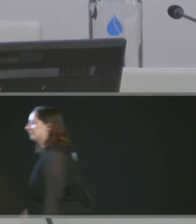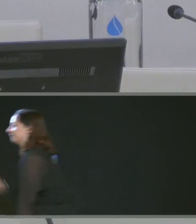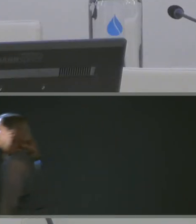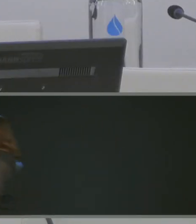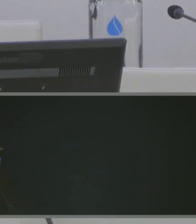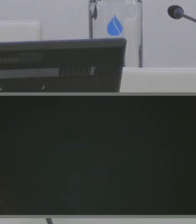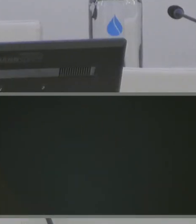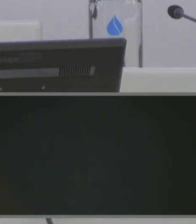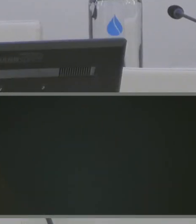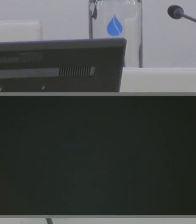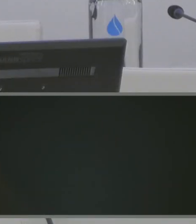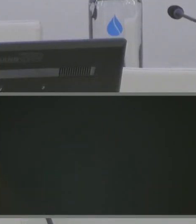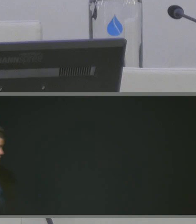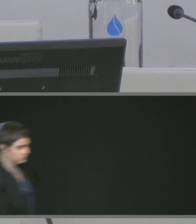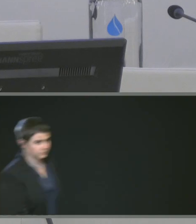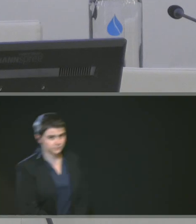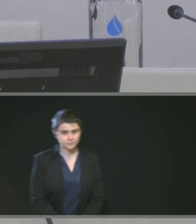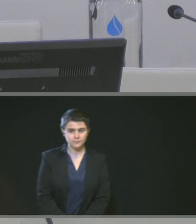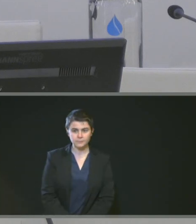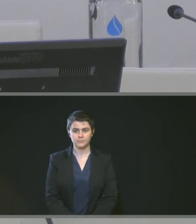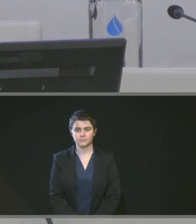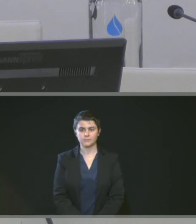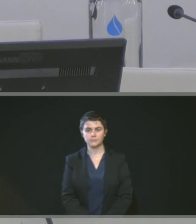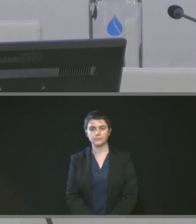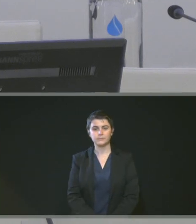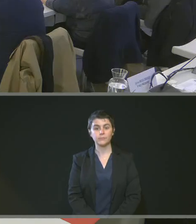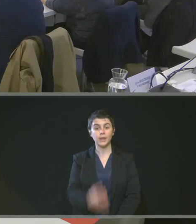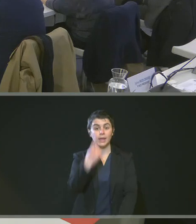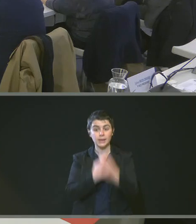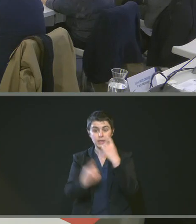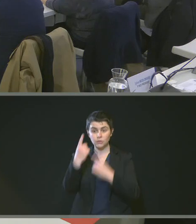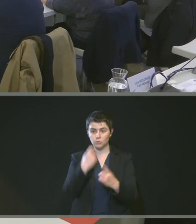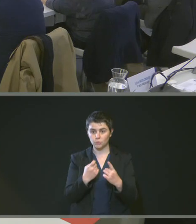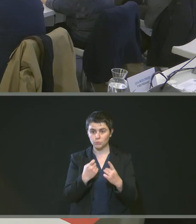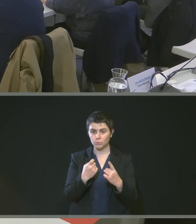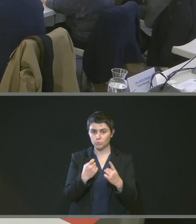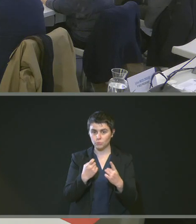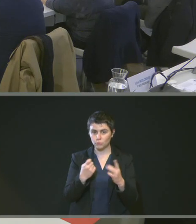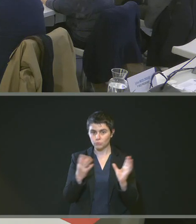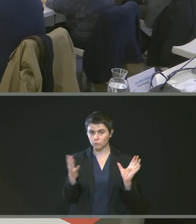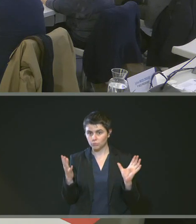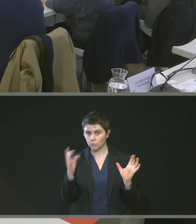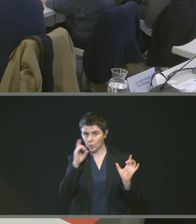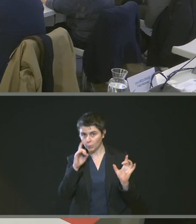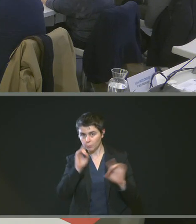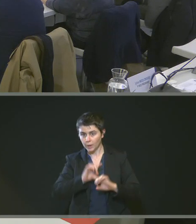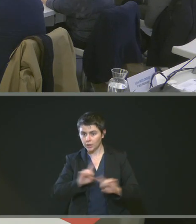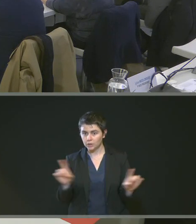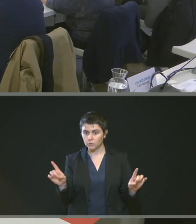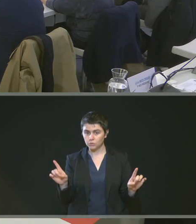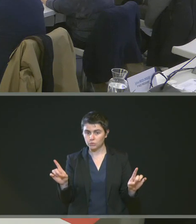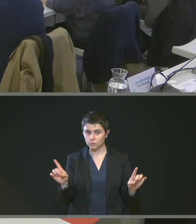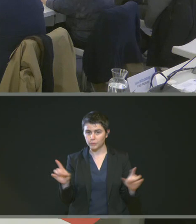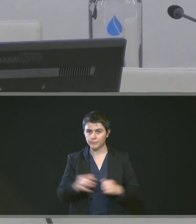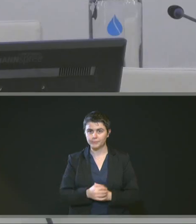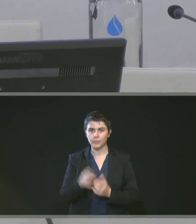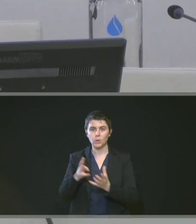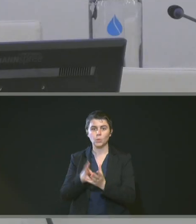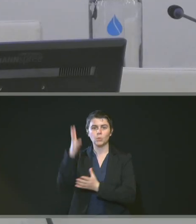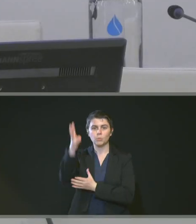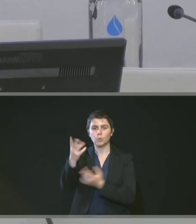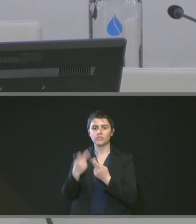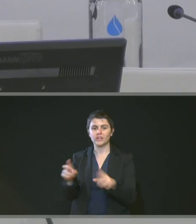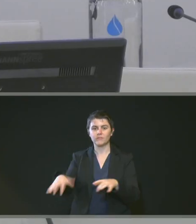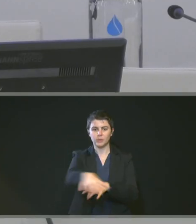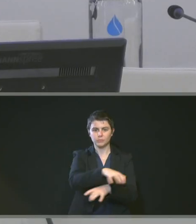Y a-t-il des questions, des interrogations ? Non. Donc c'est le fameux projet urbain partenarial autour du